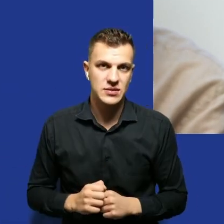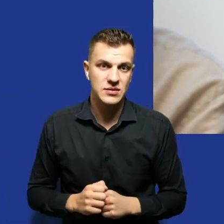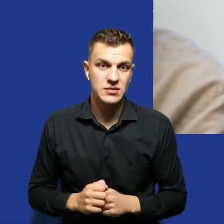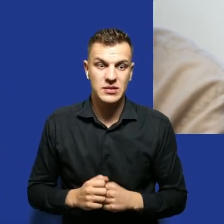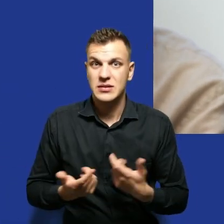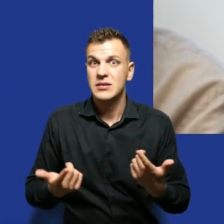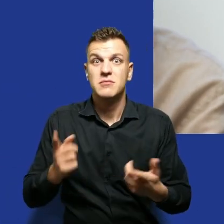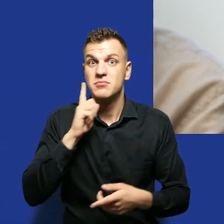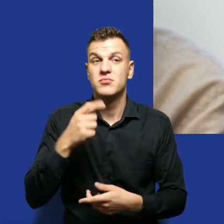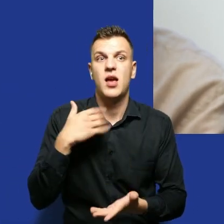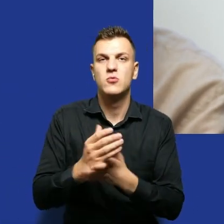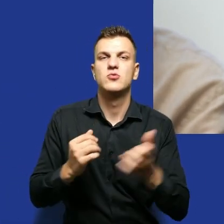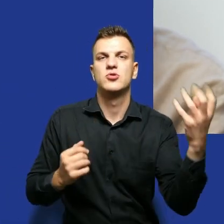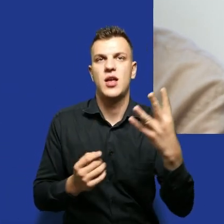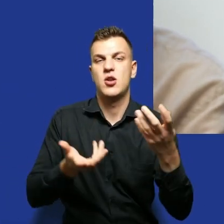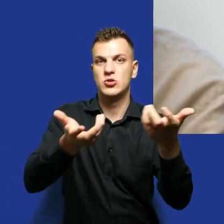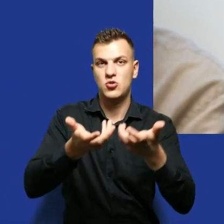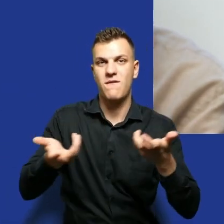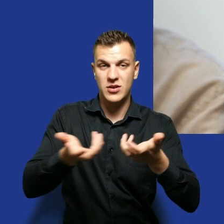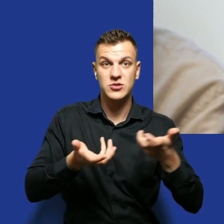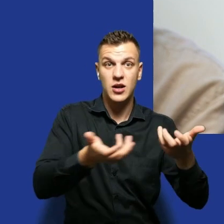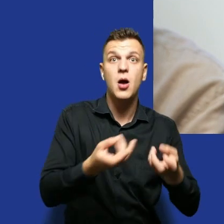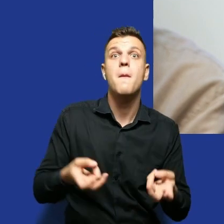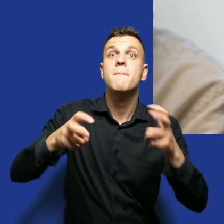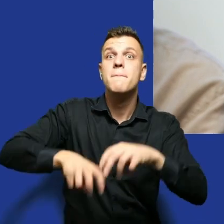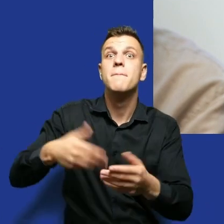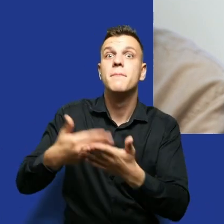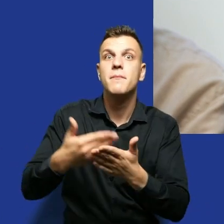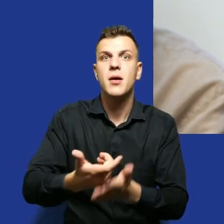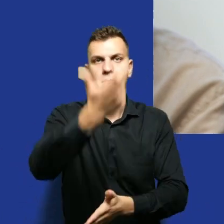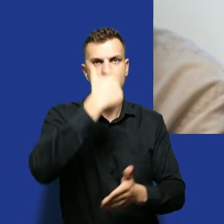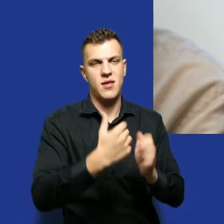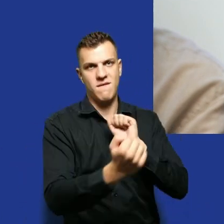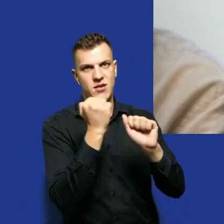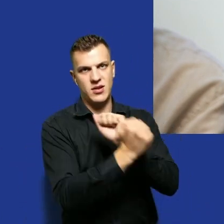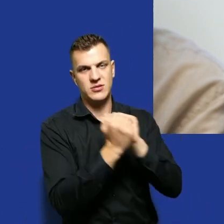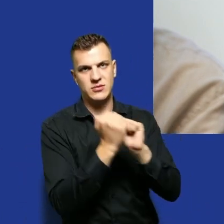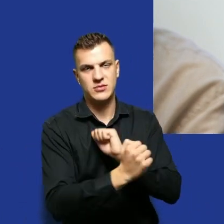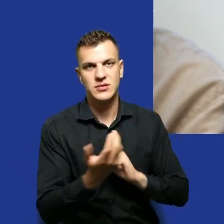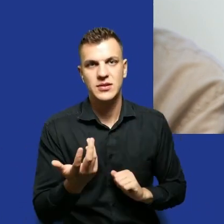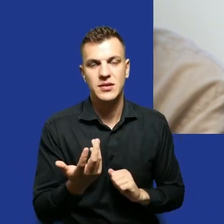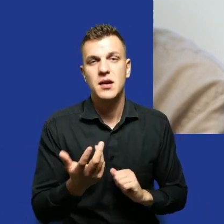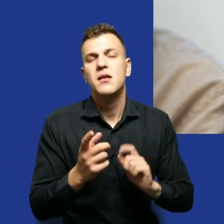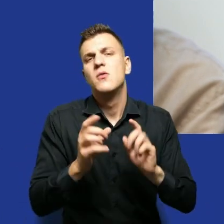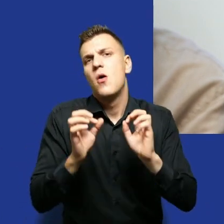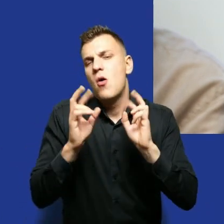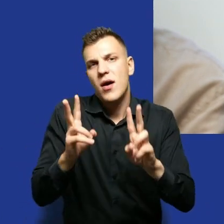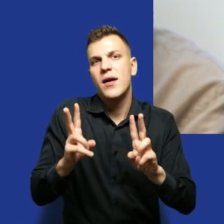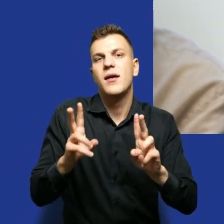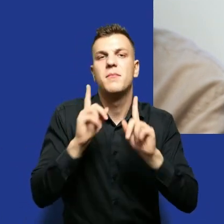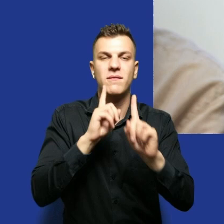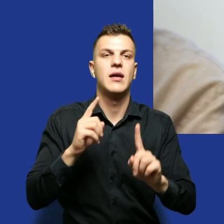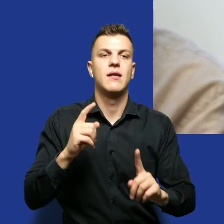cztery stowarzyszenia, które powstały tylko po to, żeby ze mną walczyć. I oczywiście można teraz powiedzieć, że ja jestem sędzią we